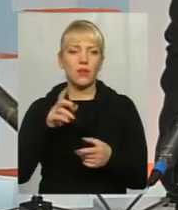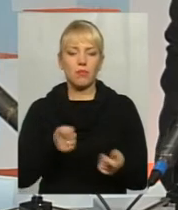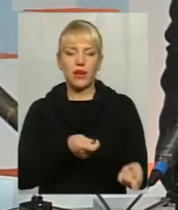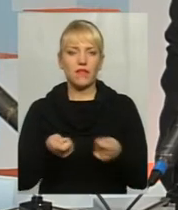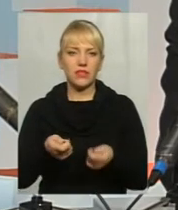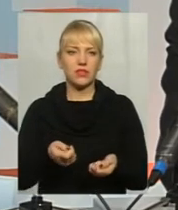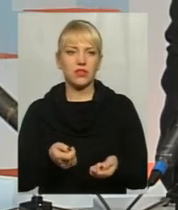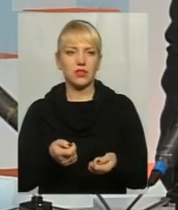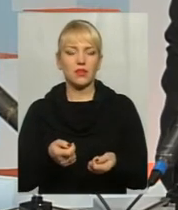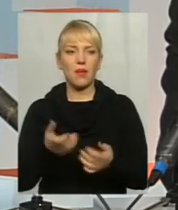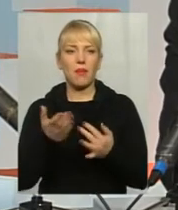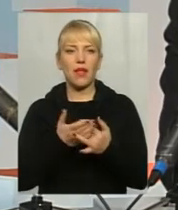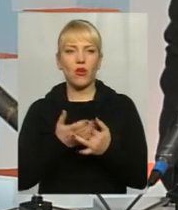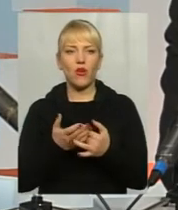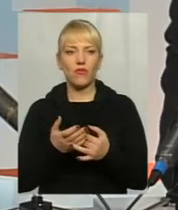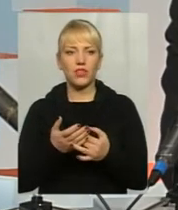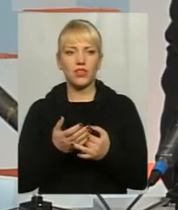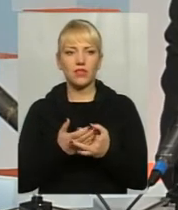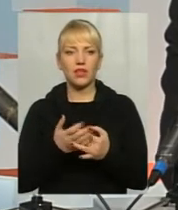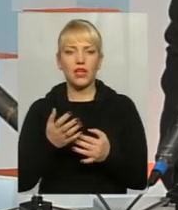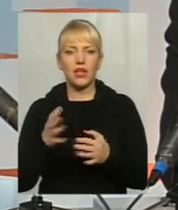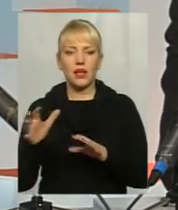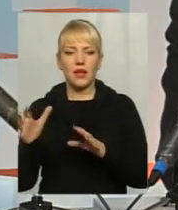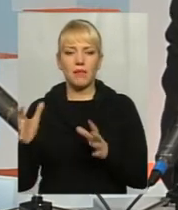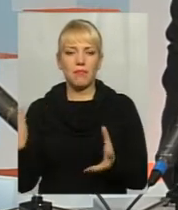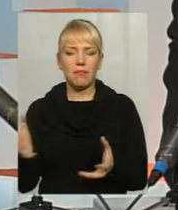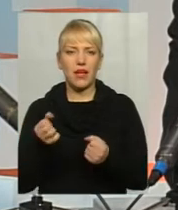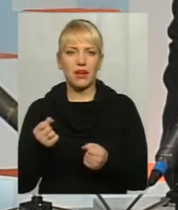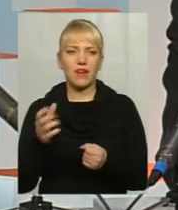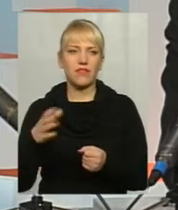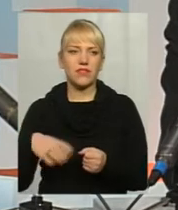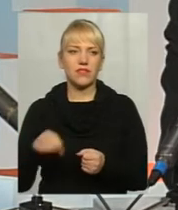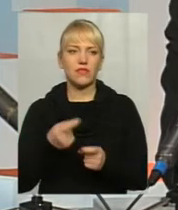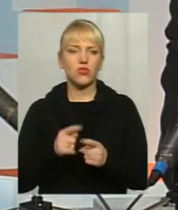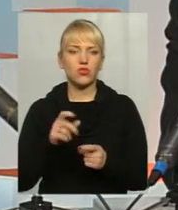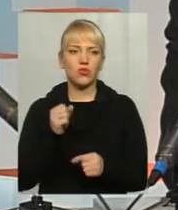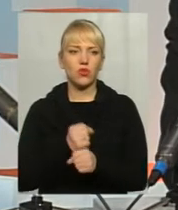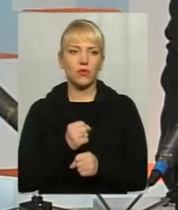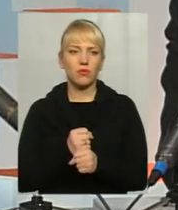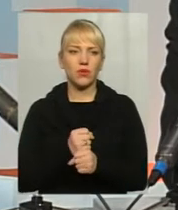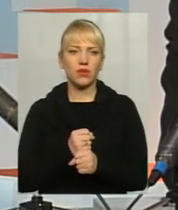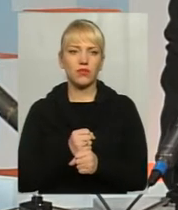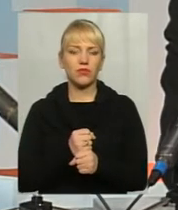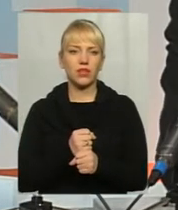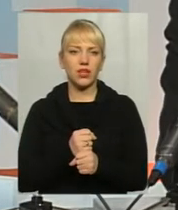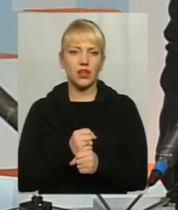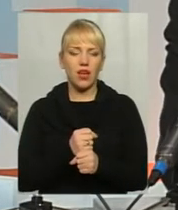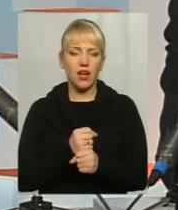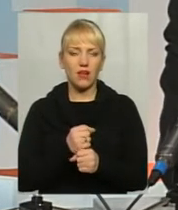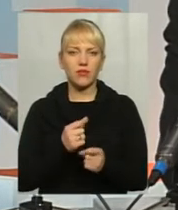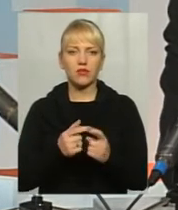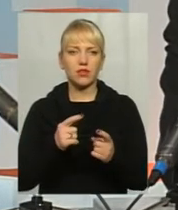перевозить пірговиків, бере всіх, він зробив ажіотаж в Фейсбуці. Тобто є